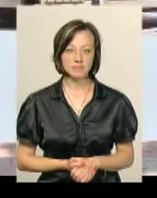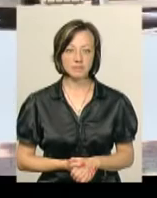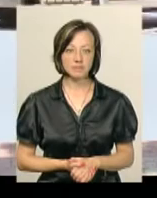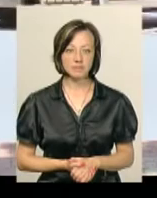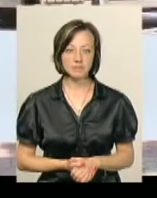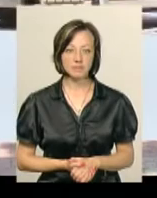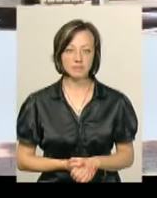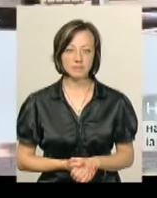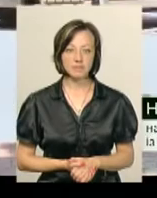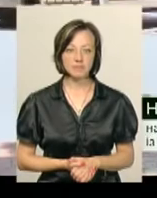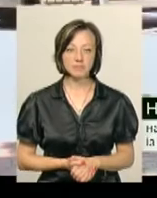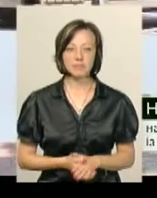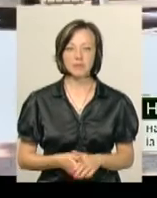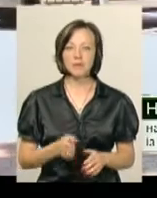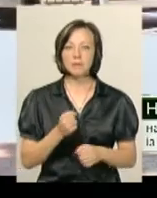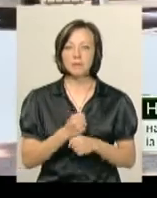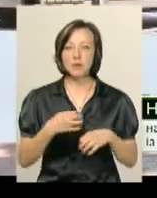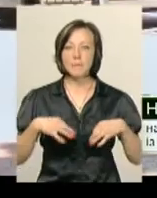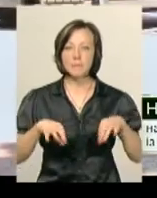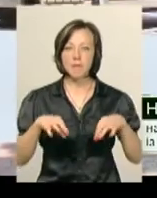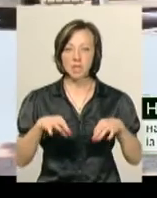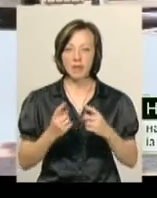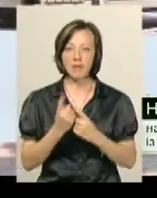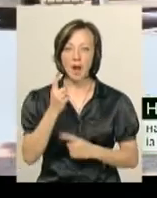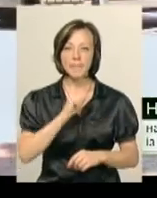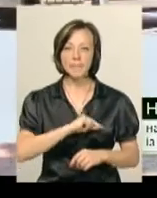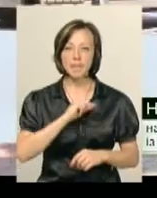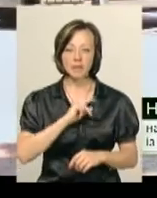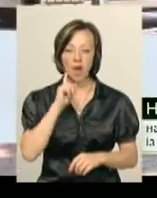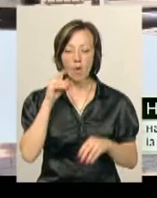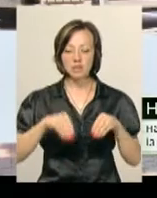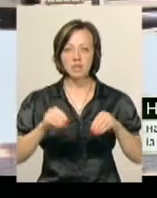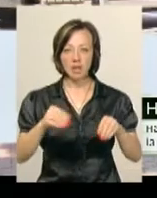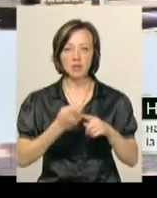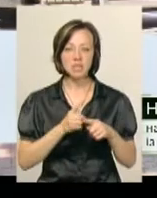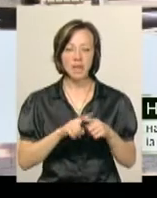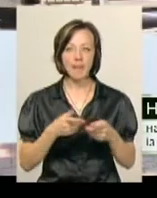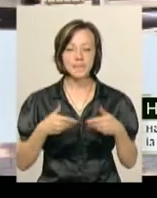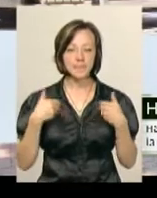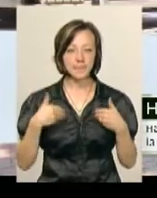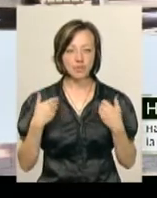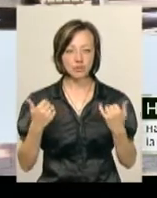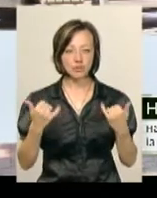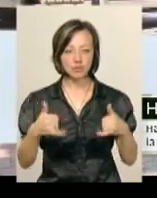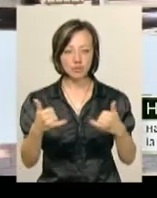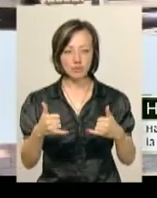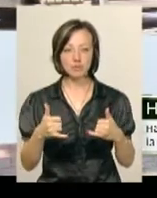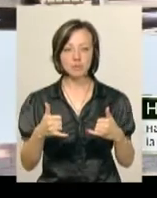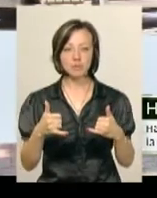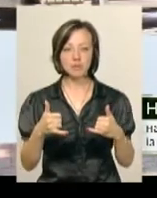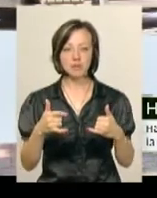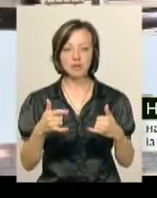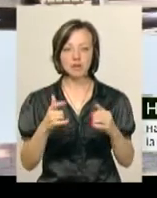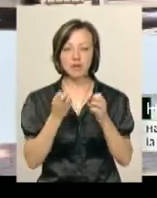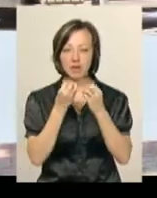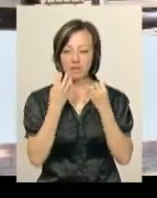Працюють машина, автовишка і працівники-озеленювачі. Це ми підживлюємо вертикальне